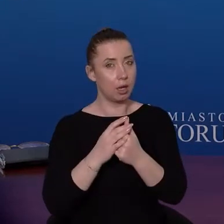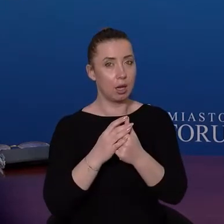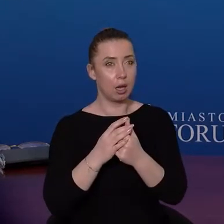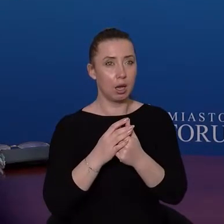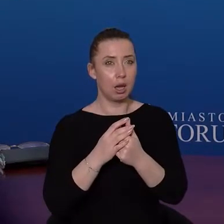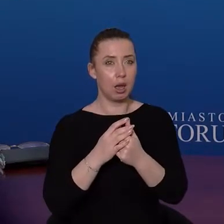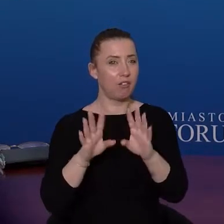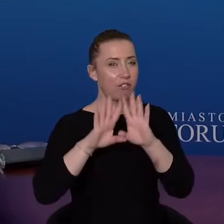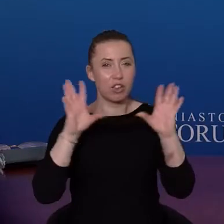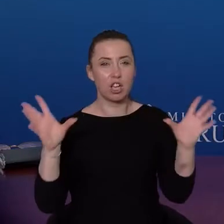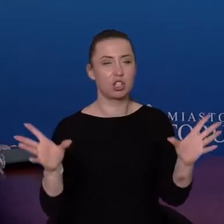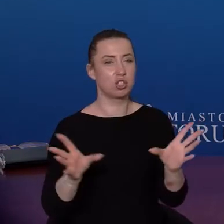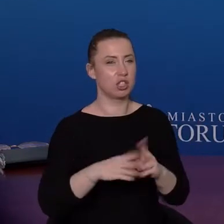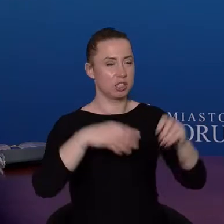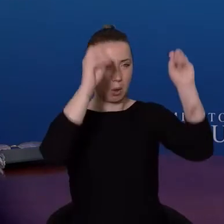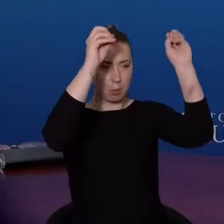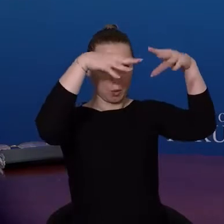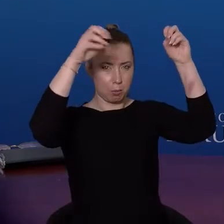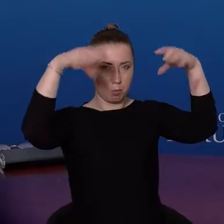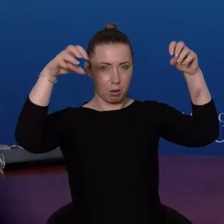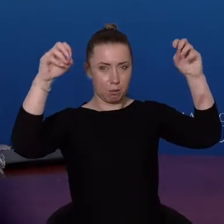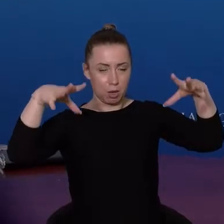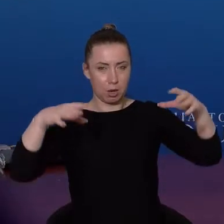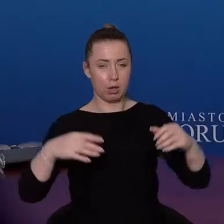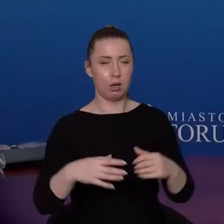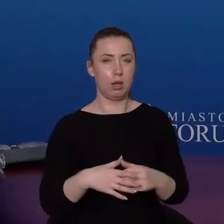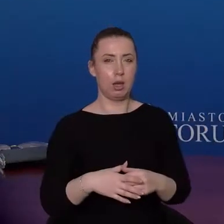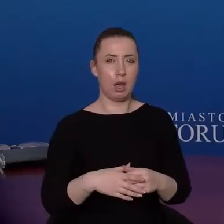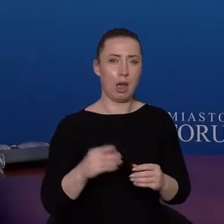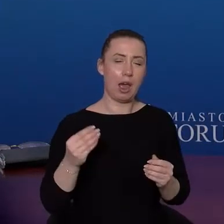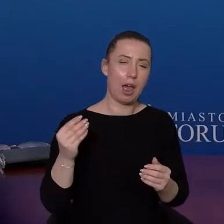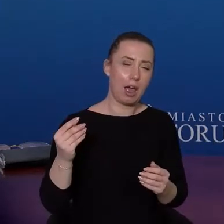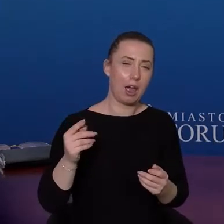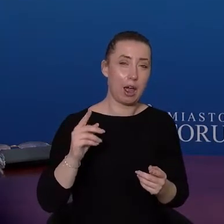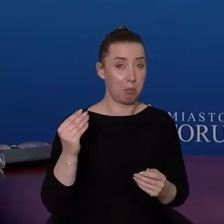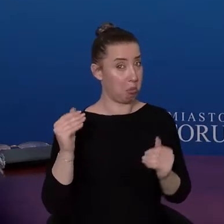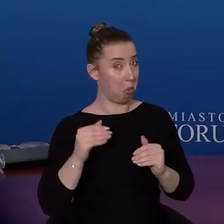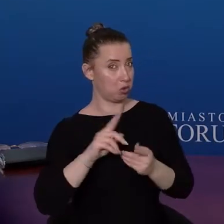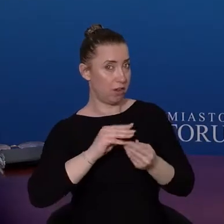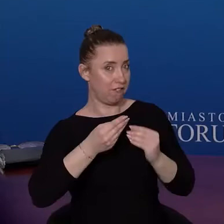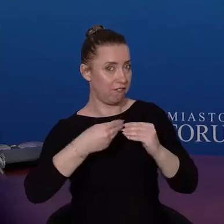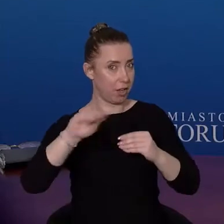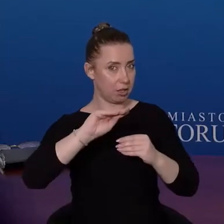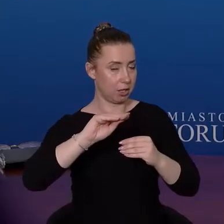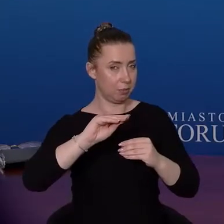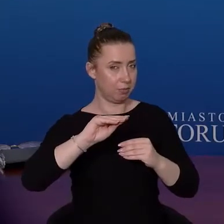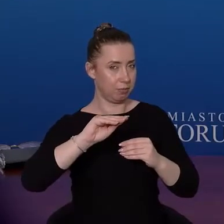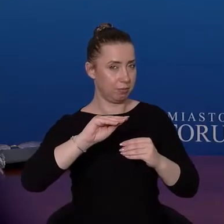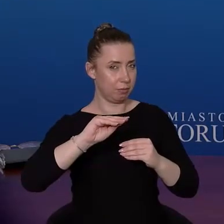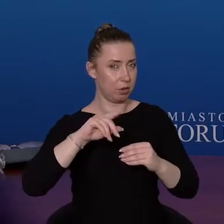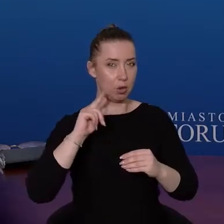oświetlmy wszystko wszędzie, gdziekolwiek jest, a może nawet więcej, wydaje się bardzo